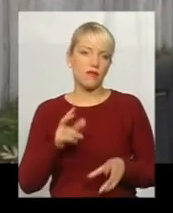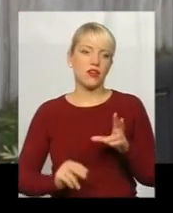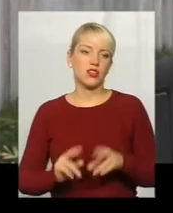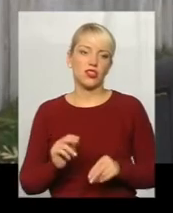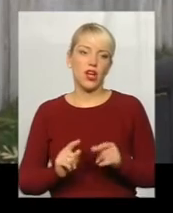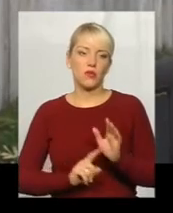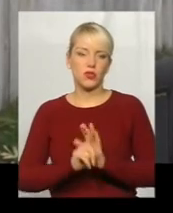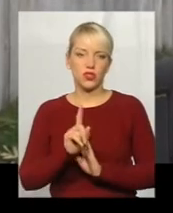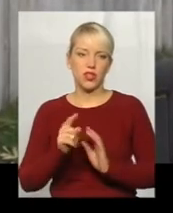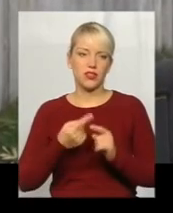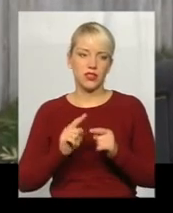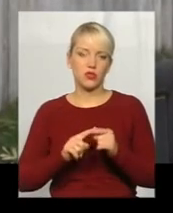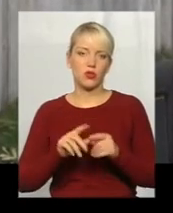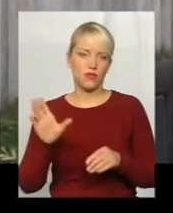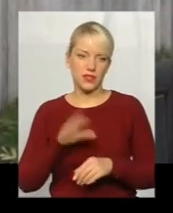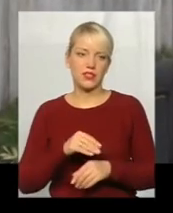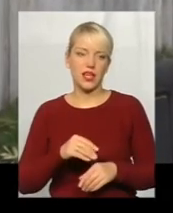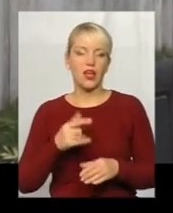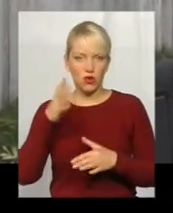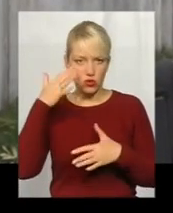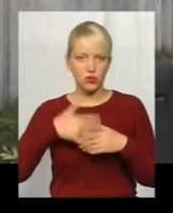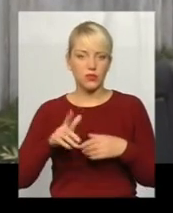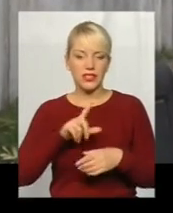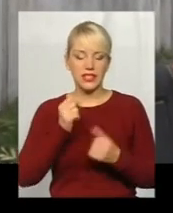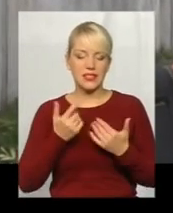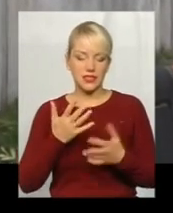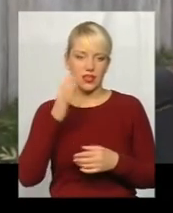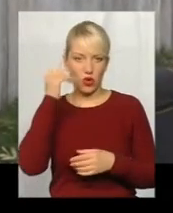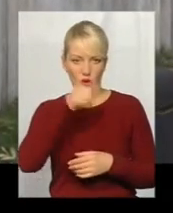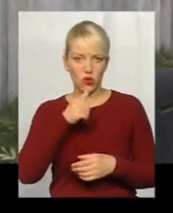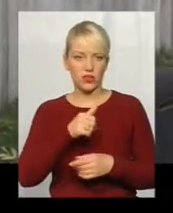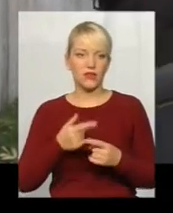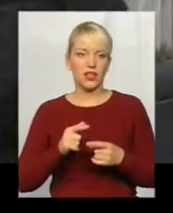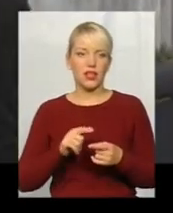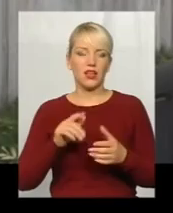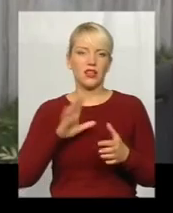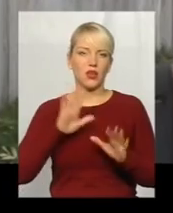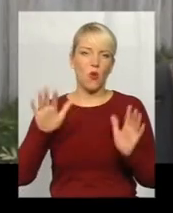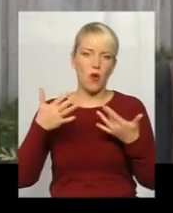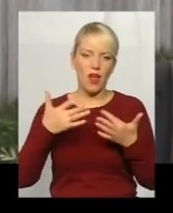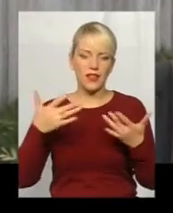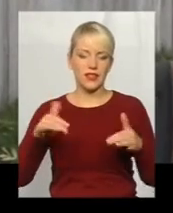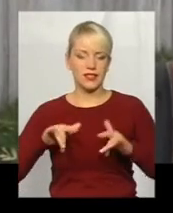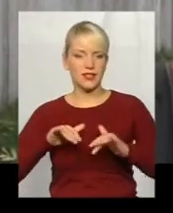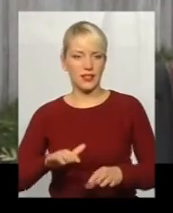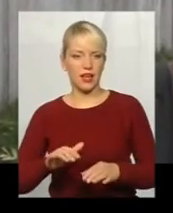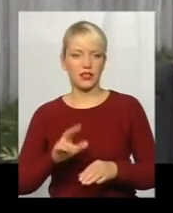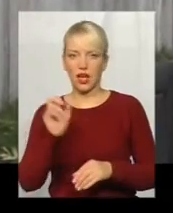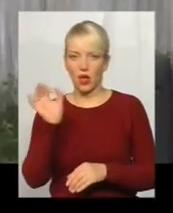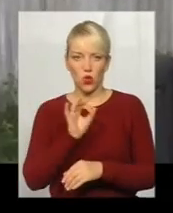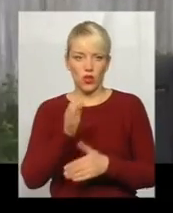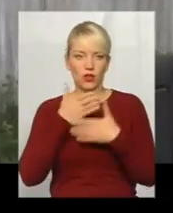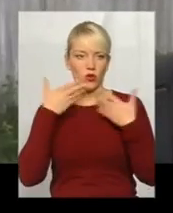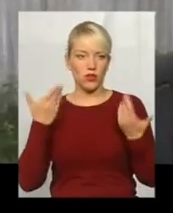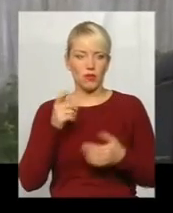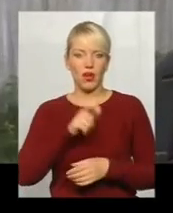починається з цього все. Розумієте, вже за стільки років можна було в центрі влаштовуються різні гуляння, різні заходи, а туалету немає.